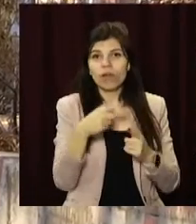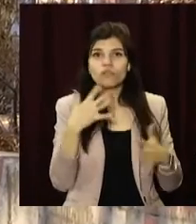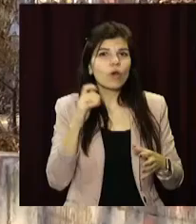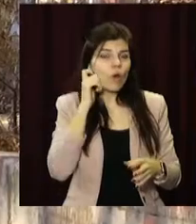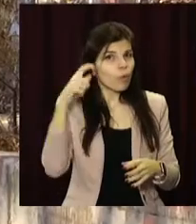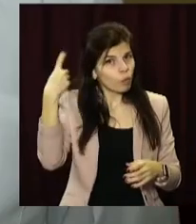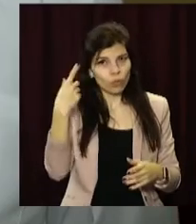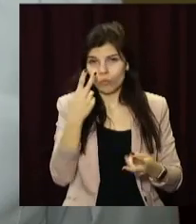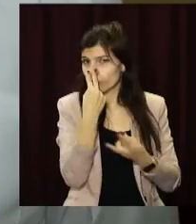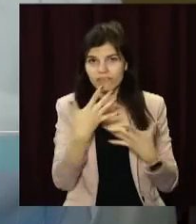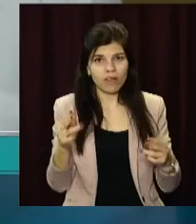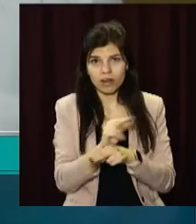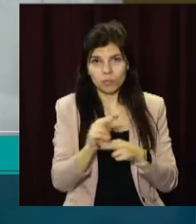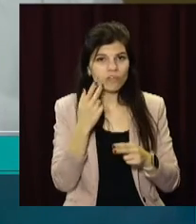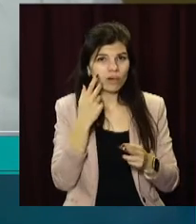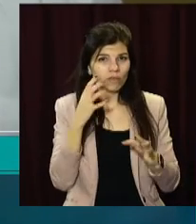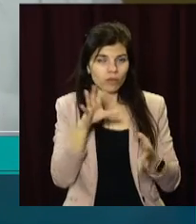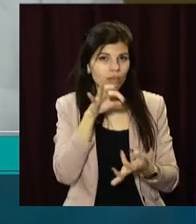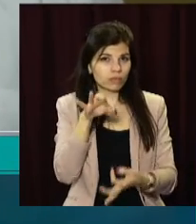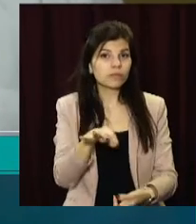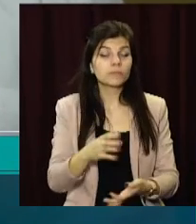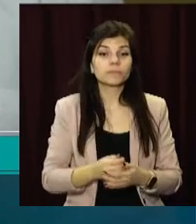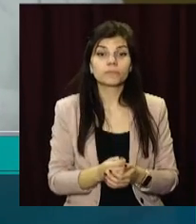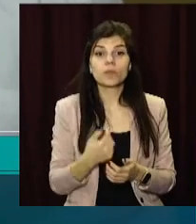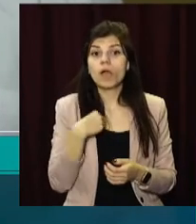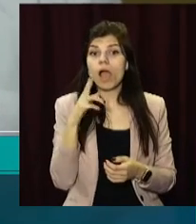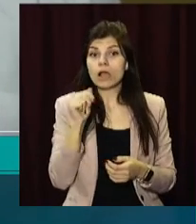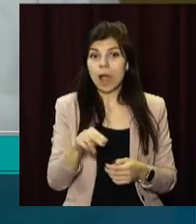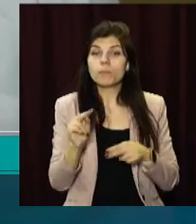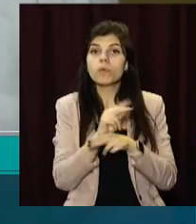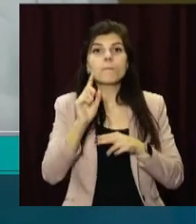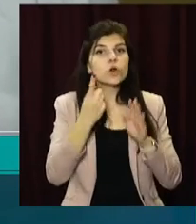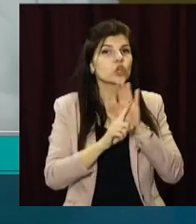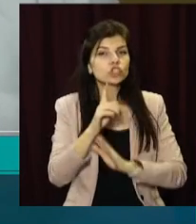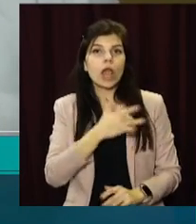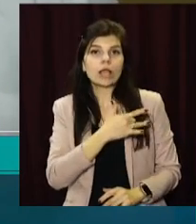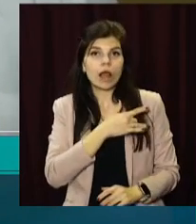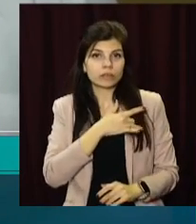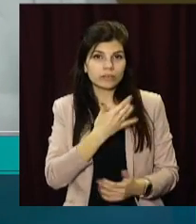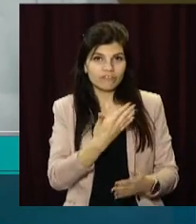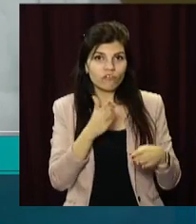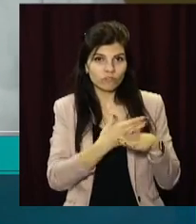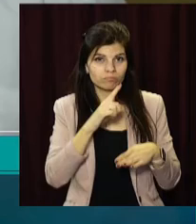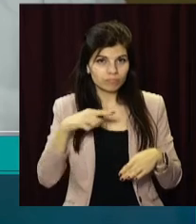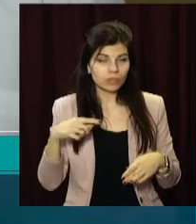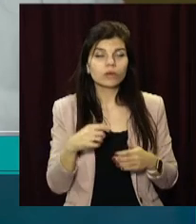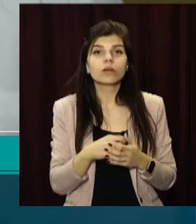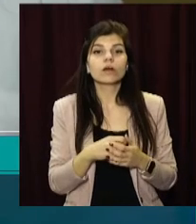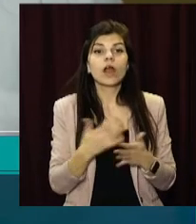не бачили півстоліття. Ми почали з капітального ремонту кардіологічного відділення, яке закінчується.